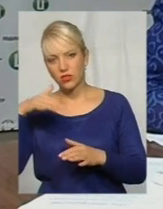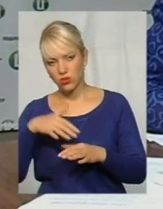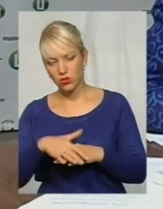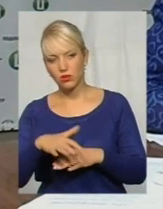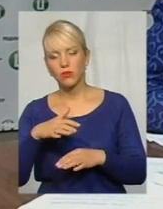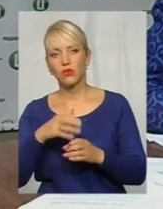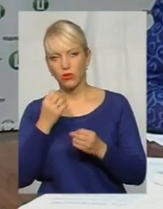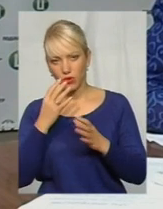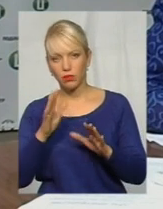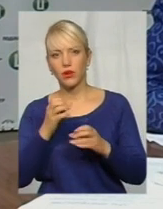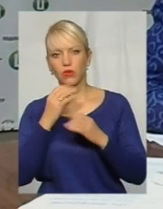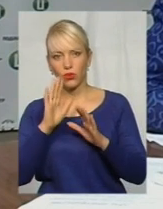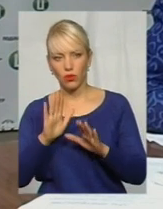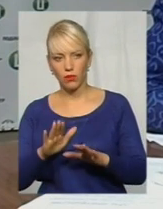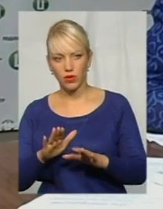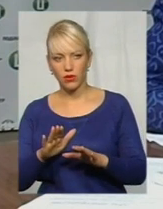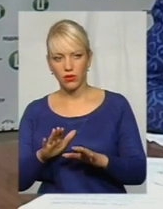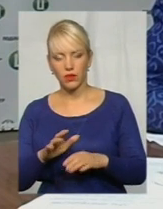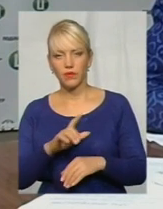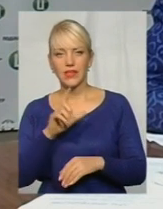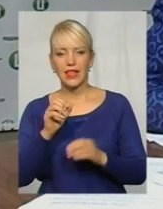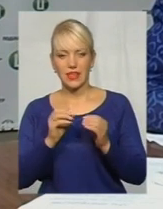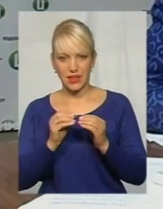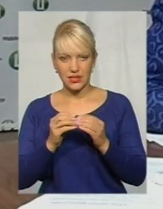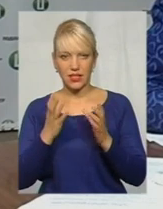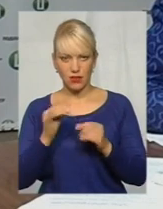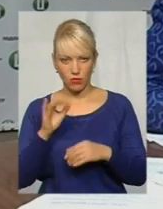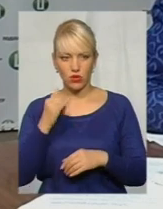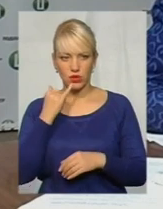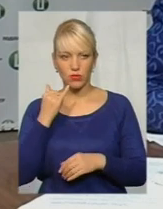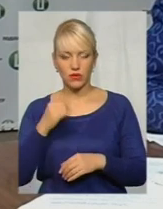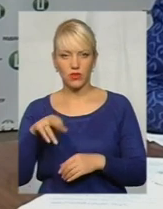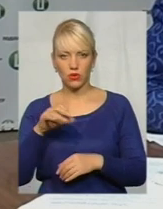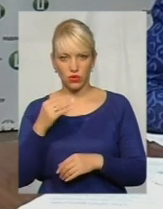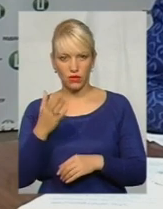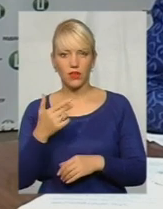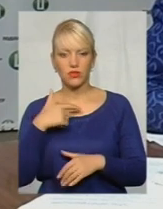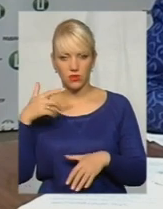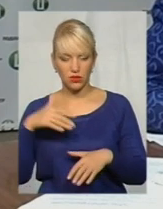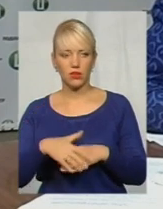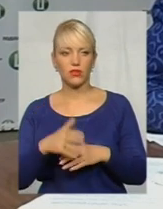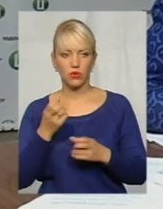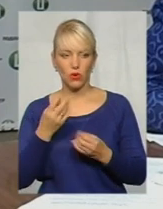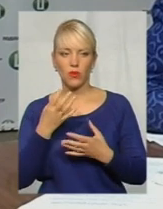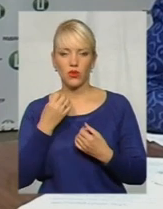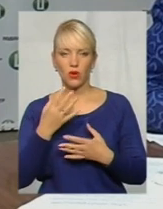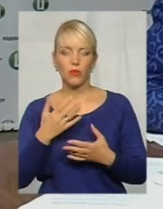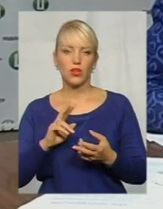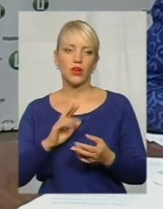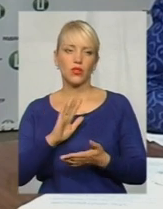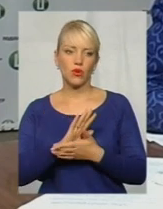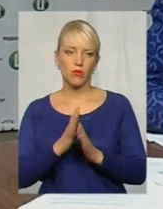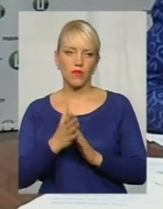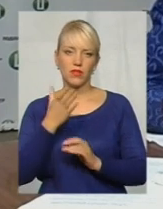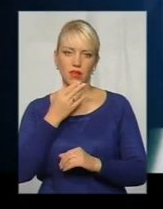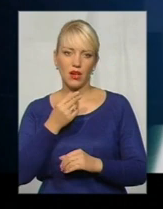Добре, добре. Тобто, за 10 днів можна вас набрати? Да, добре. Добре домовилися. Дякую вам.